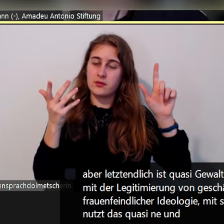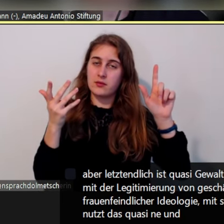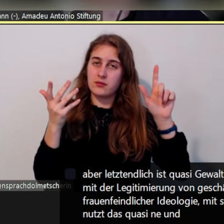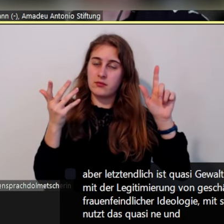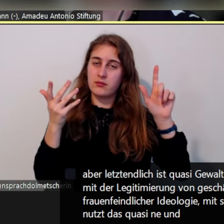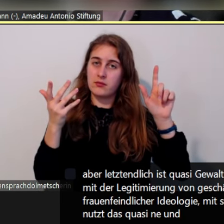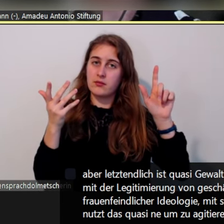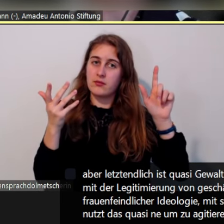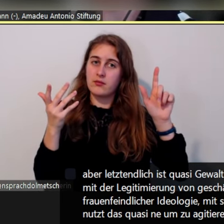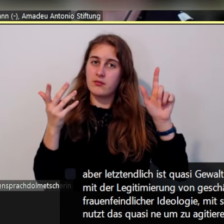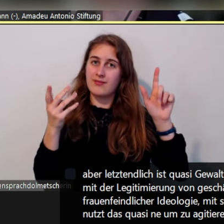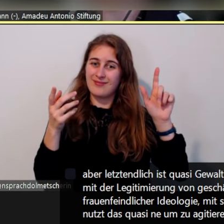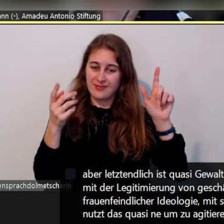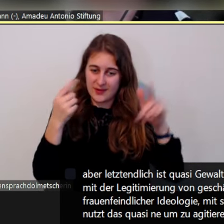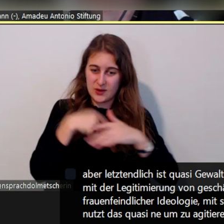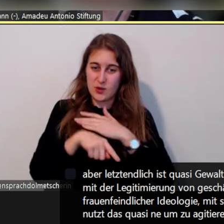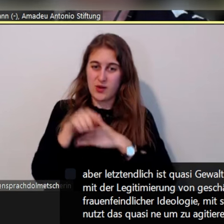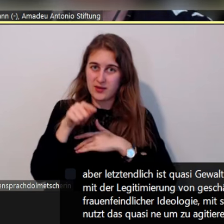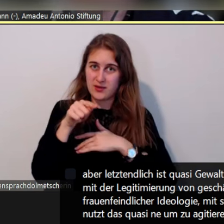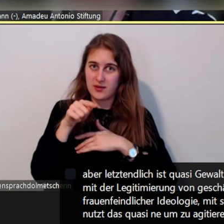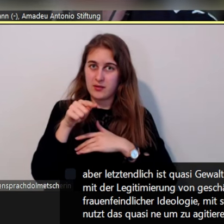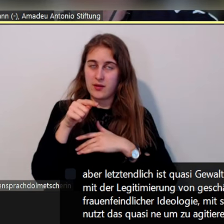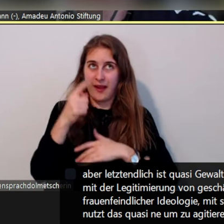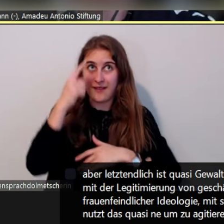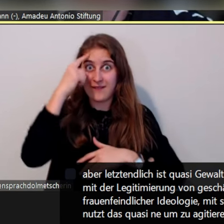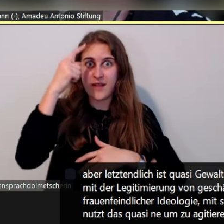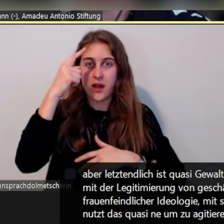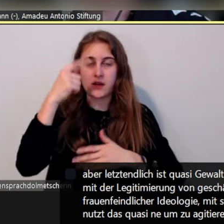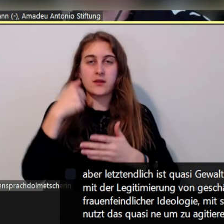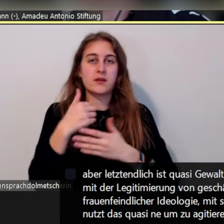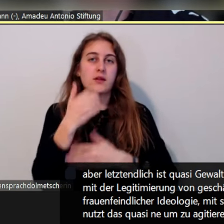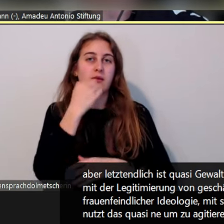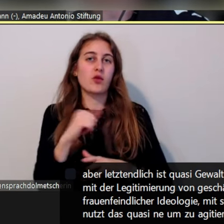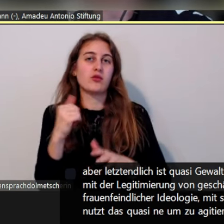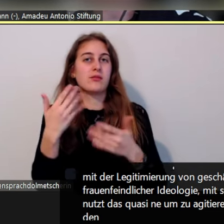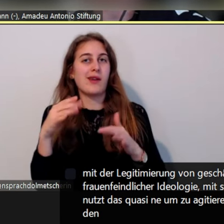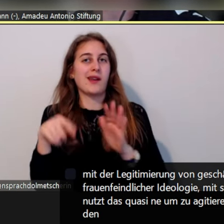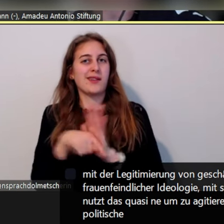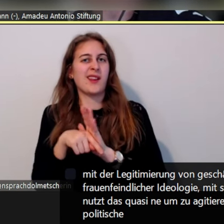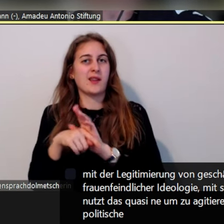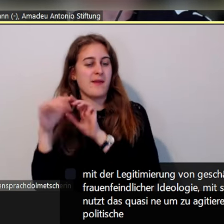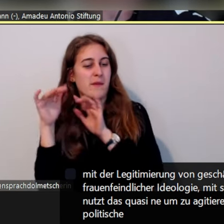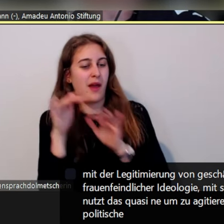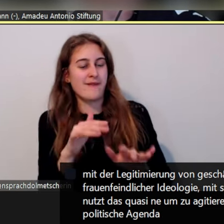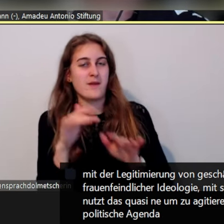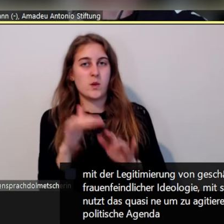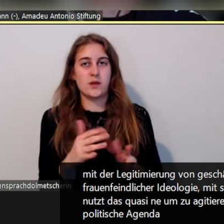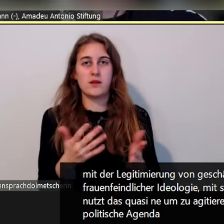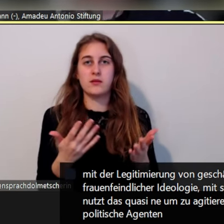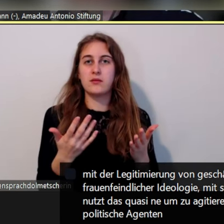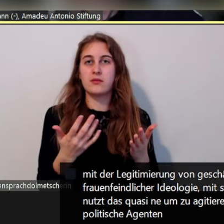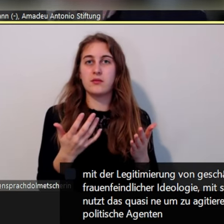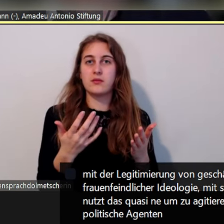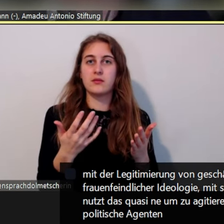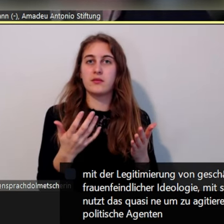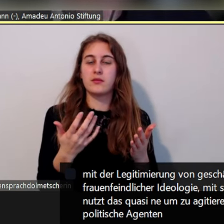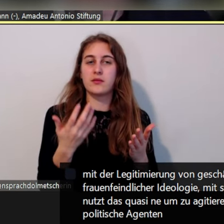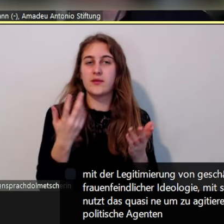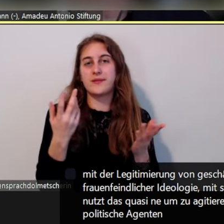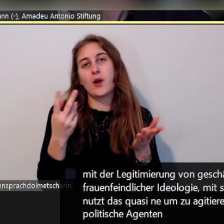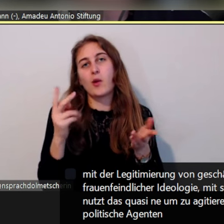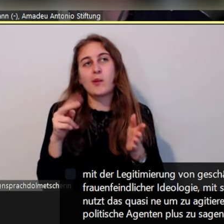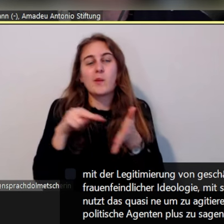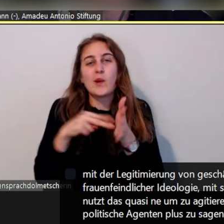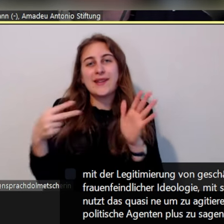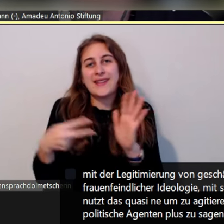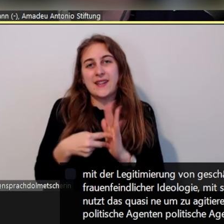um zu agitieren, um Diskurs zu betreiben, um politische Agenden, Systeme von Agenda, um